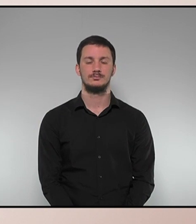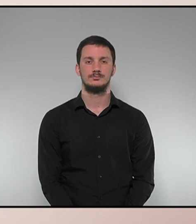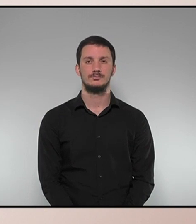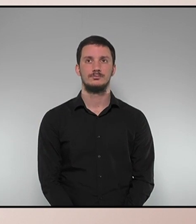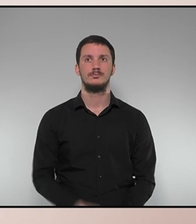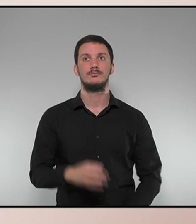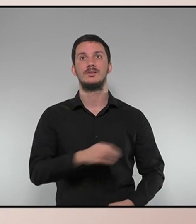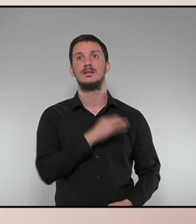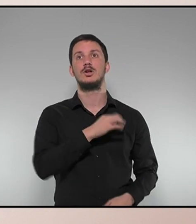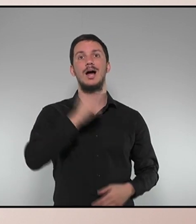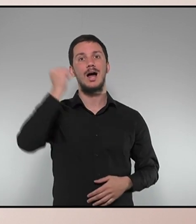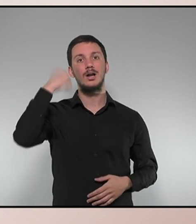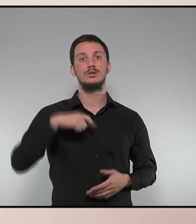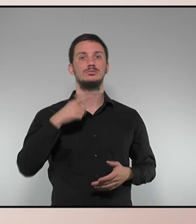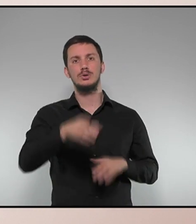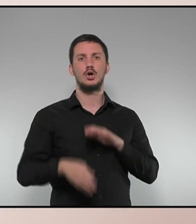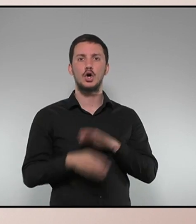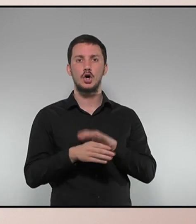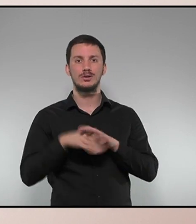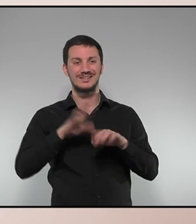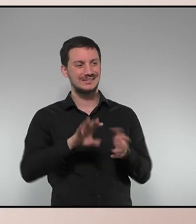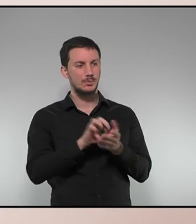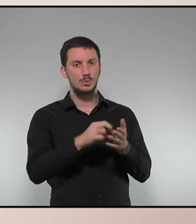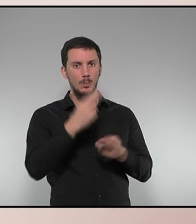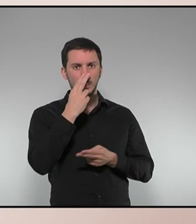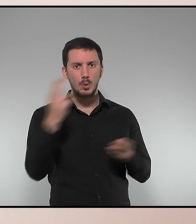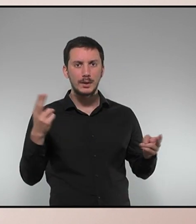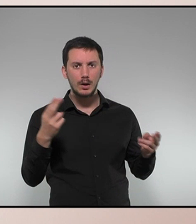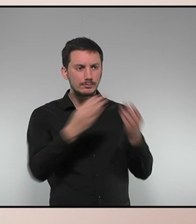Senyor Aragonès, ¿hasta cuándo va seguir destrozando los servicios públicos?